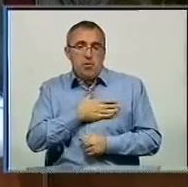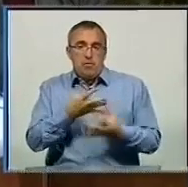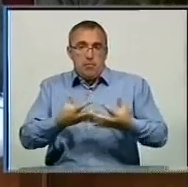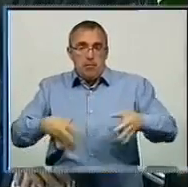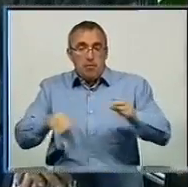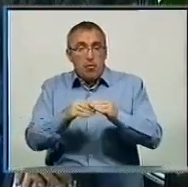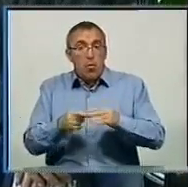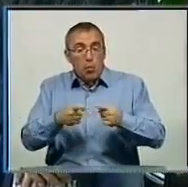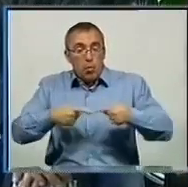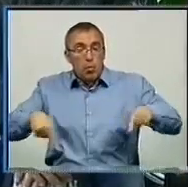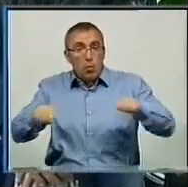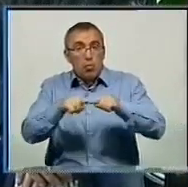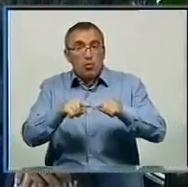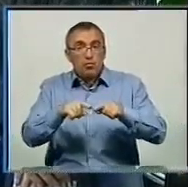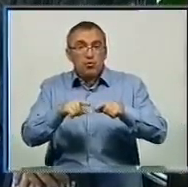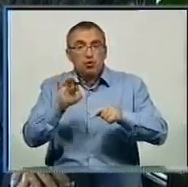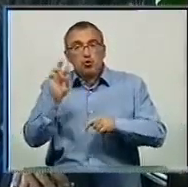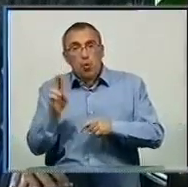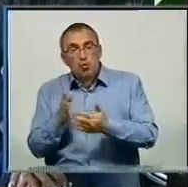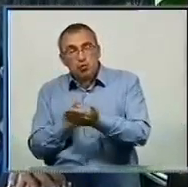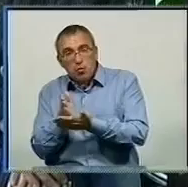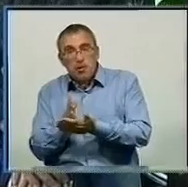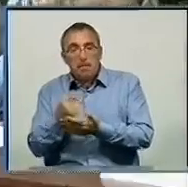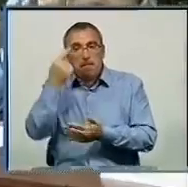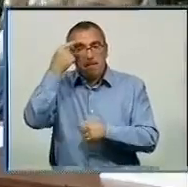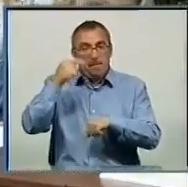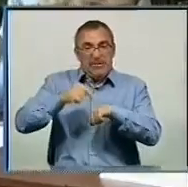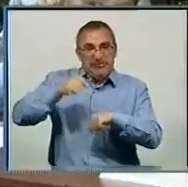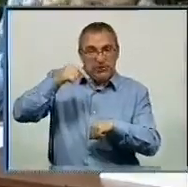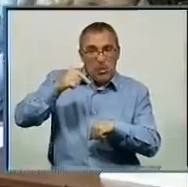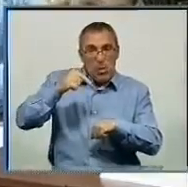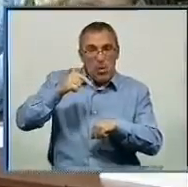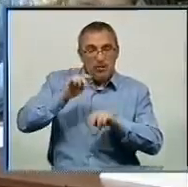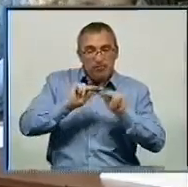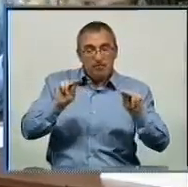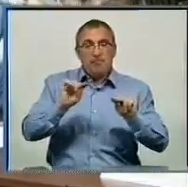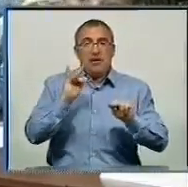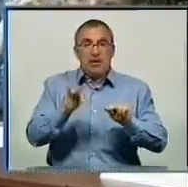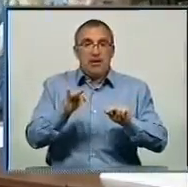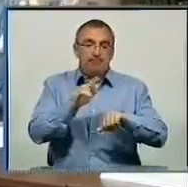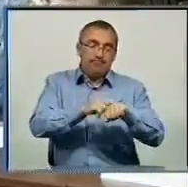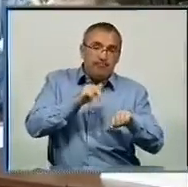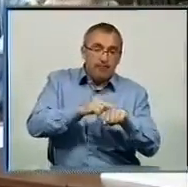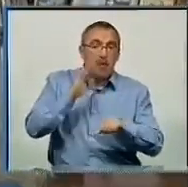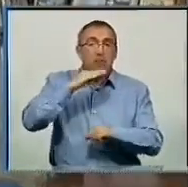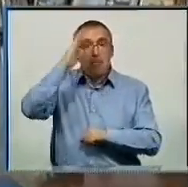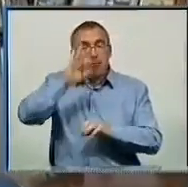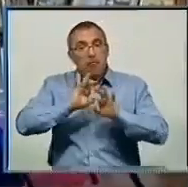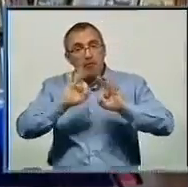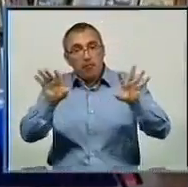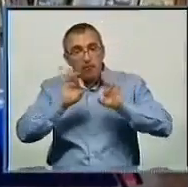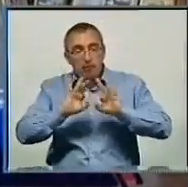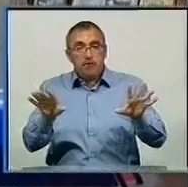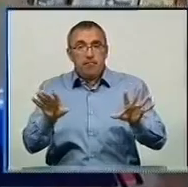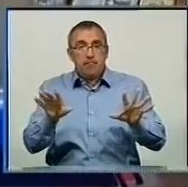круглим столом зібралися працівники соціальних служб, психологи і правоохоронці. Батьки ділилися власним досвідом та отримували консульт. Коли